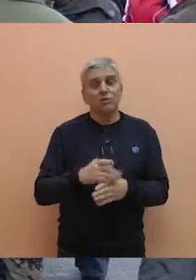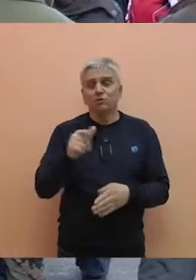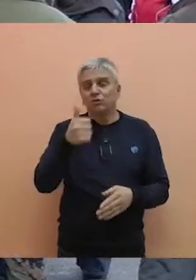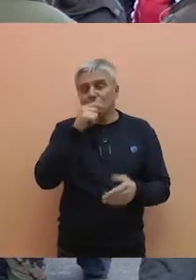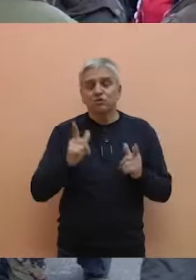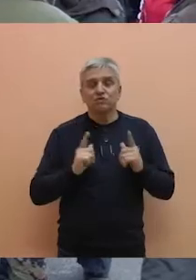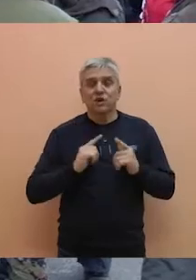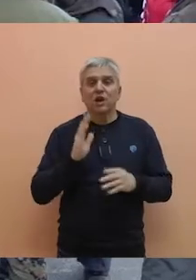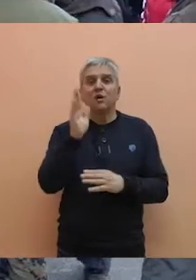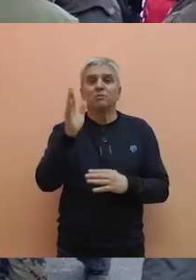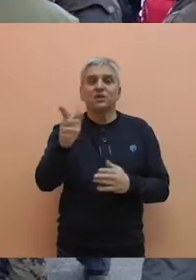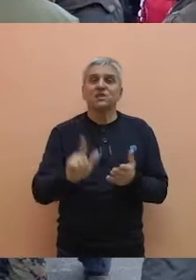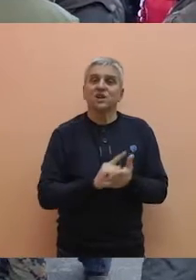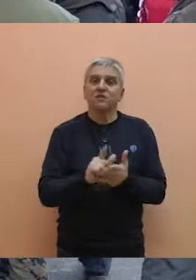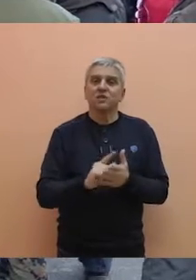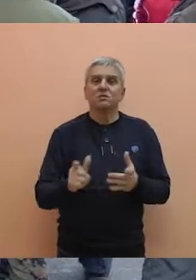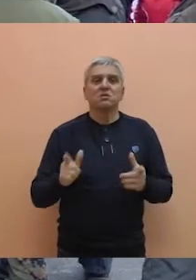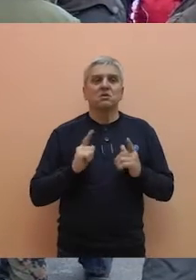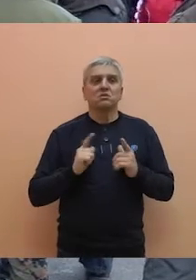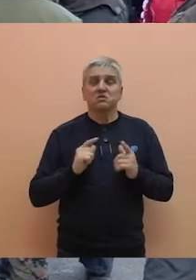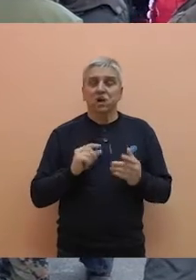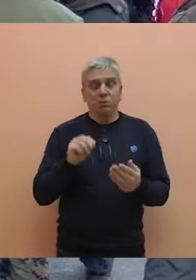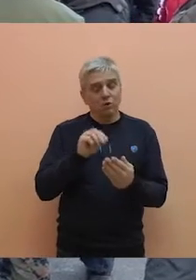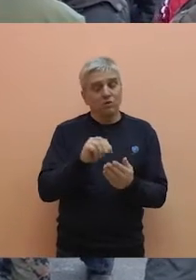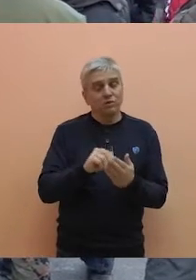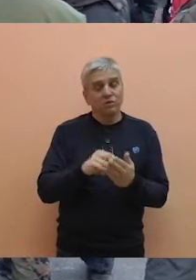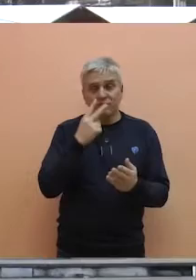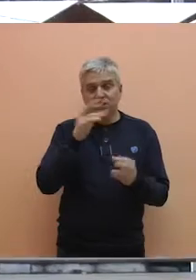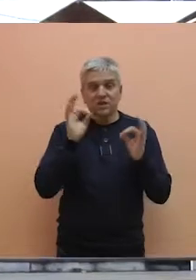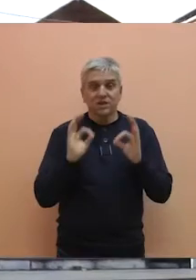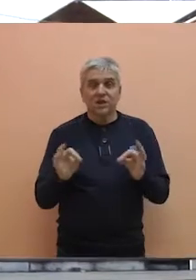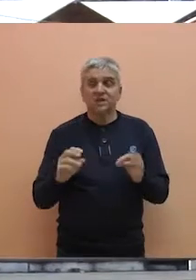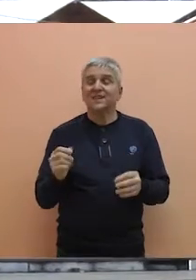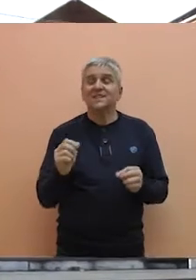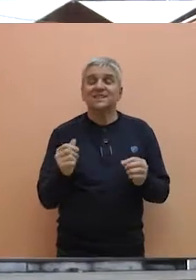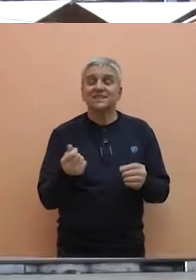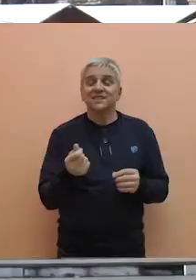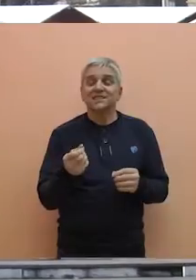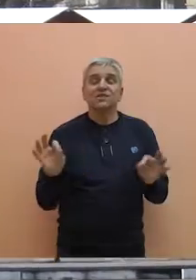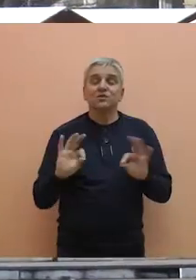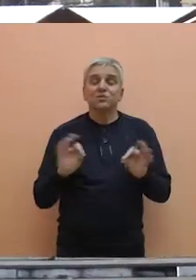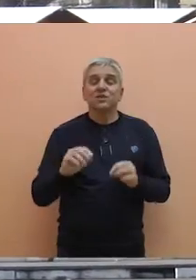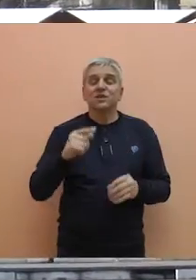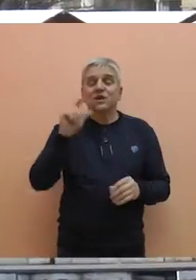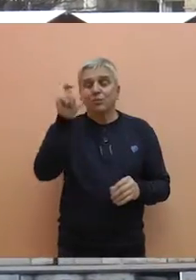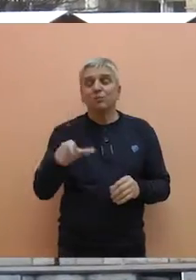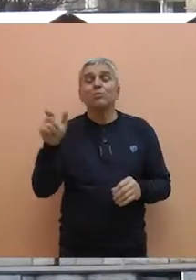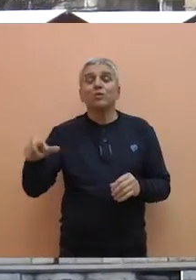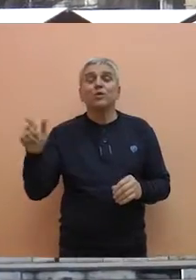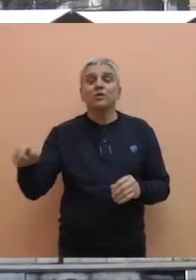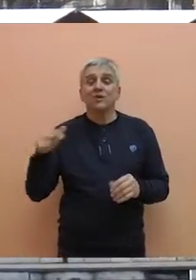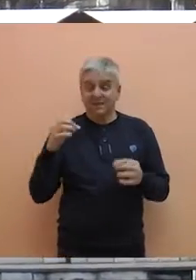očekuje u narednom periodu, očekujemo da dođemo do konkretnih podataka jer će se sredstva opredeliti za konkretnog pojedinca